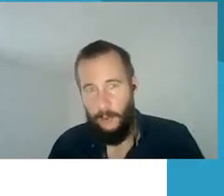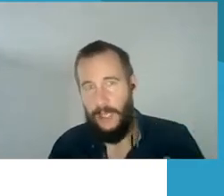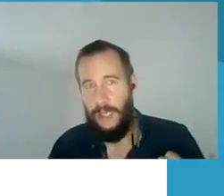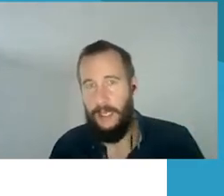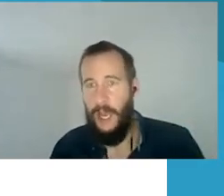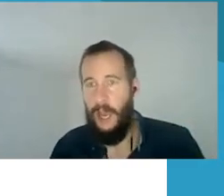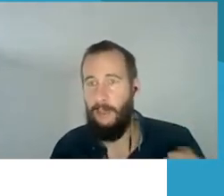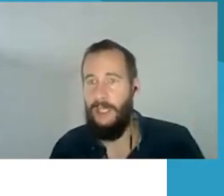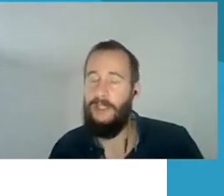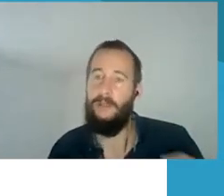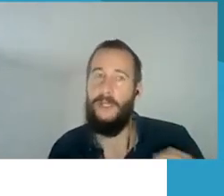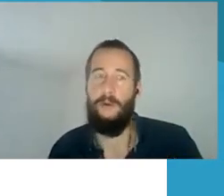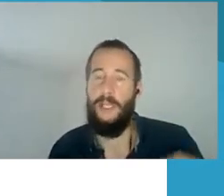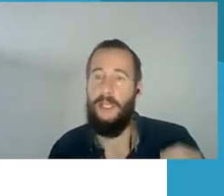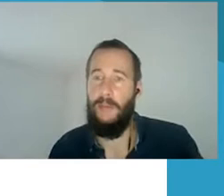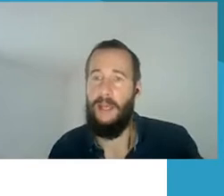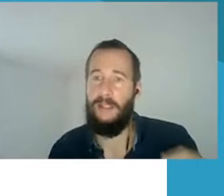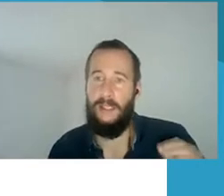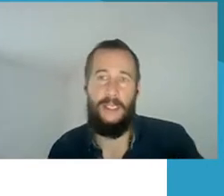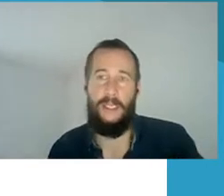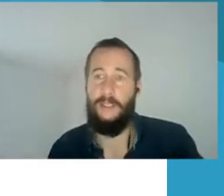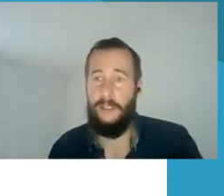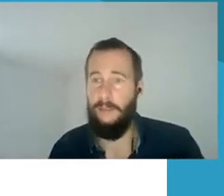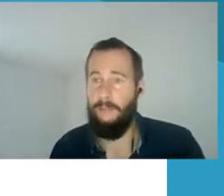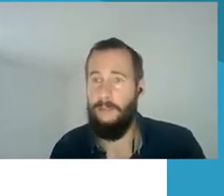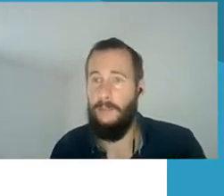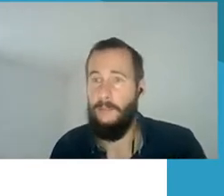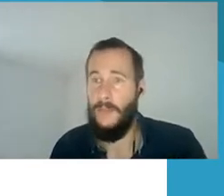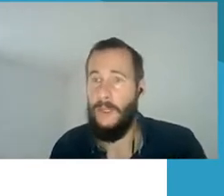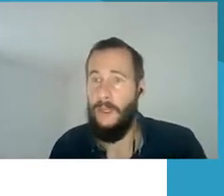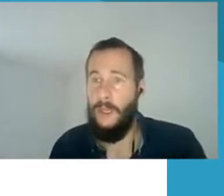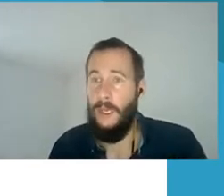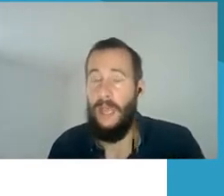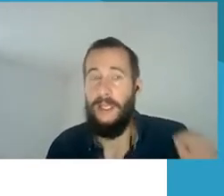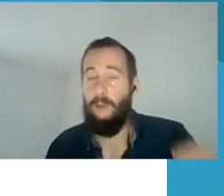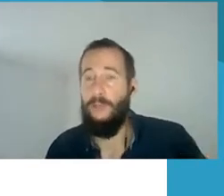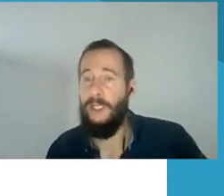ar tose sistemuose yra suvesti visi pakankami duomenys?